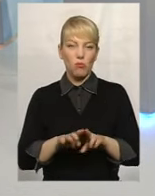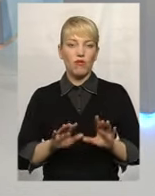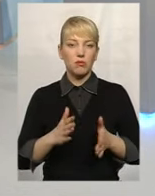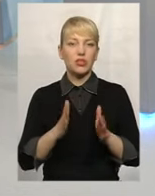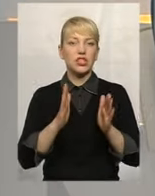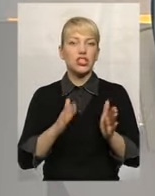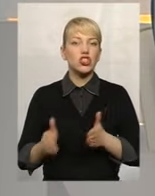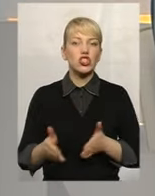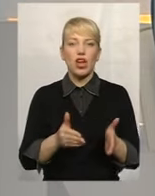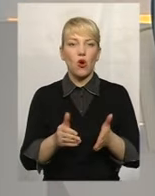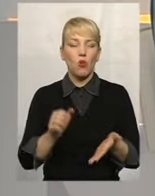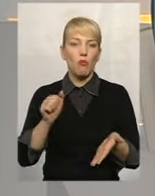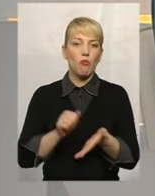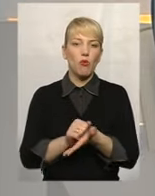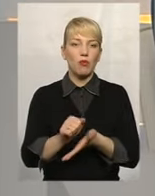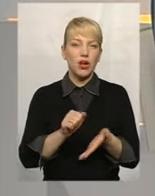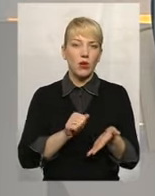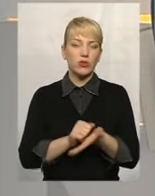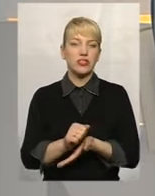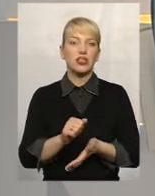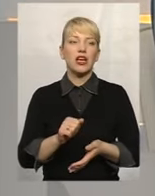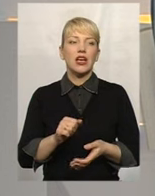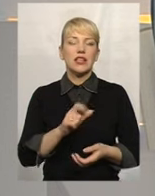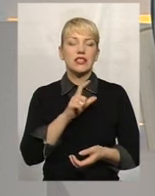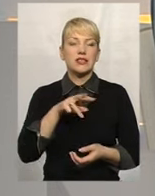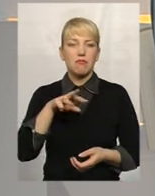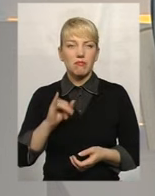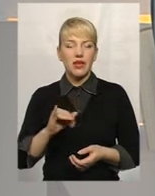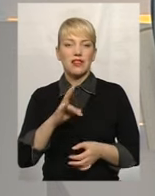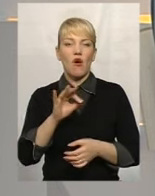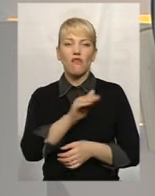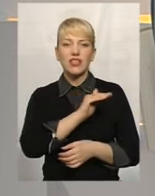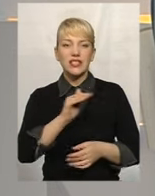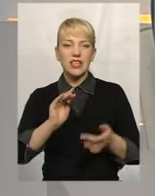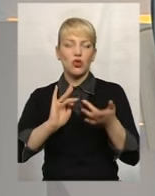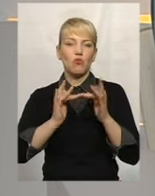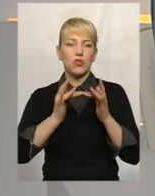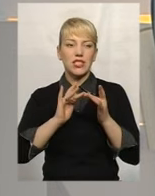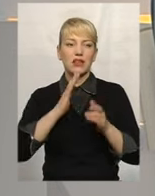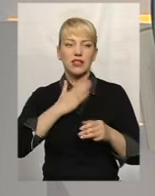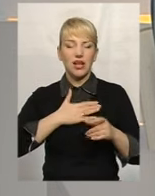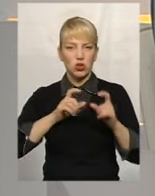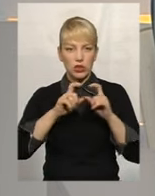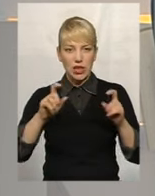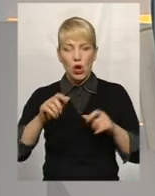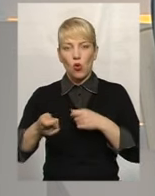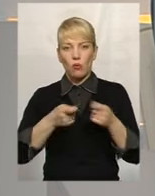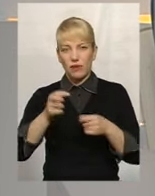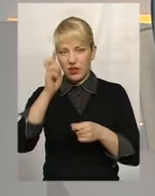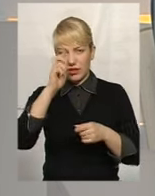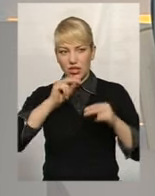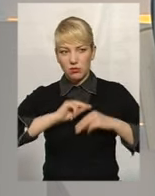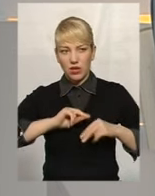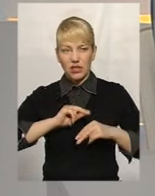шляхом публікації в засобах масової інформації на офіційному сайті нашої установи управління Держпраці в області